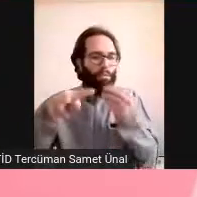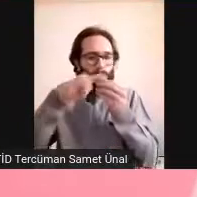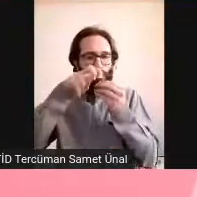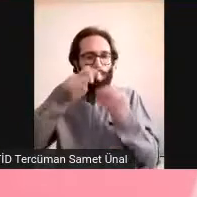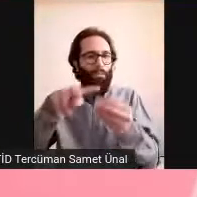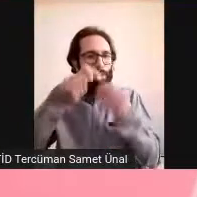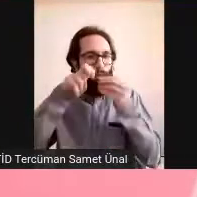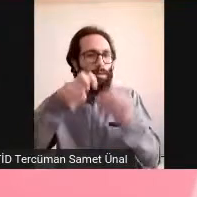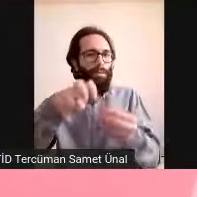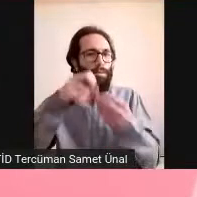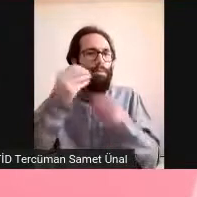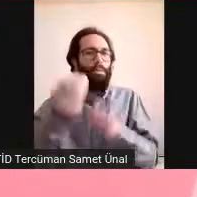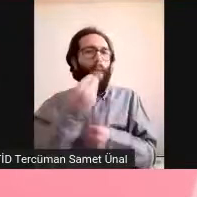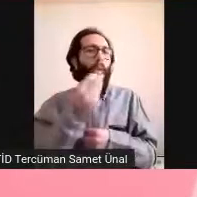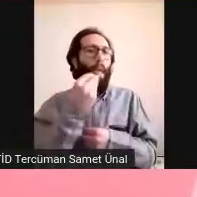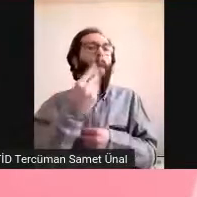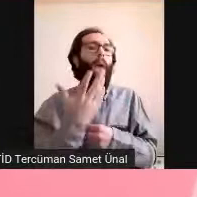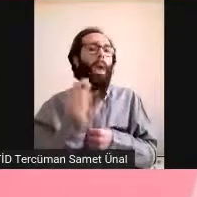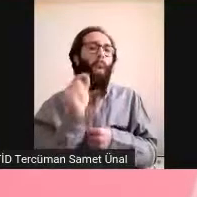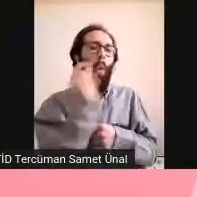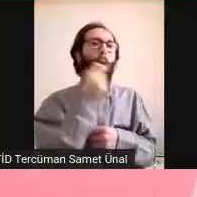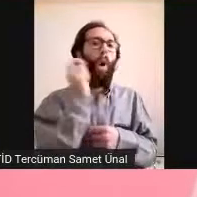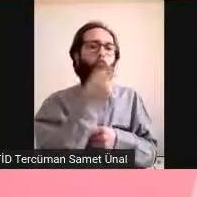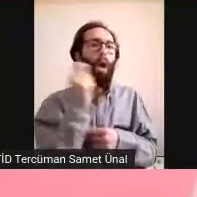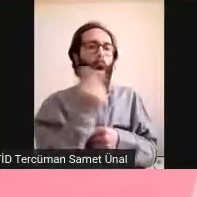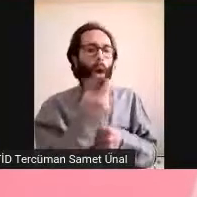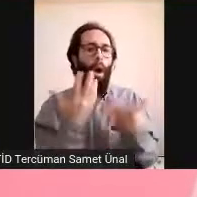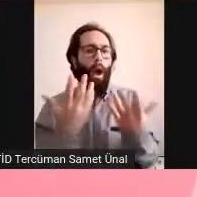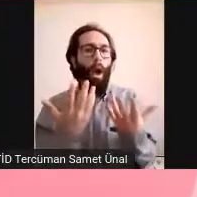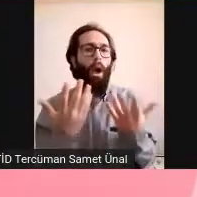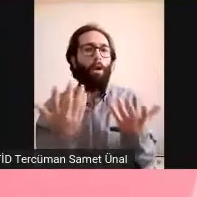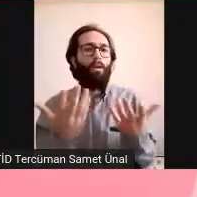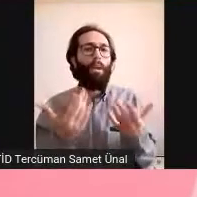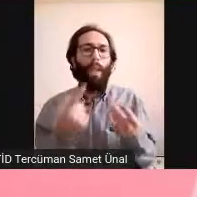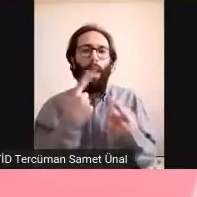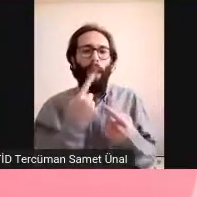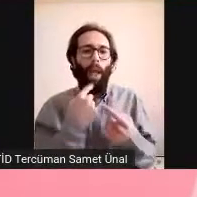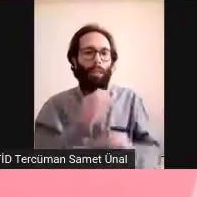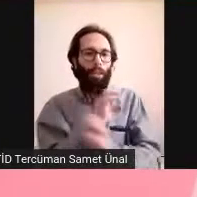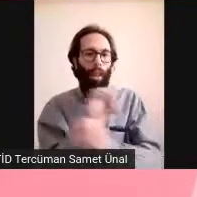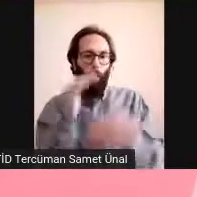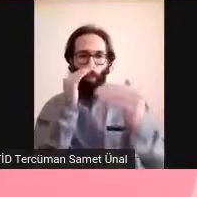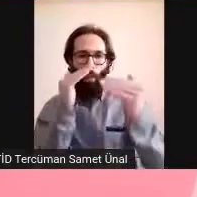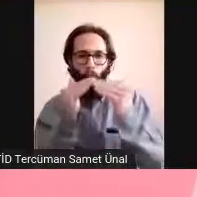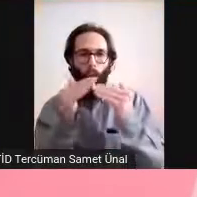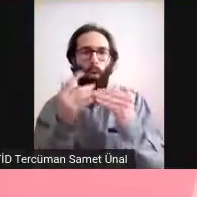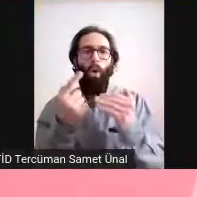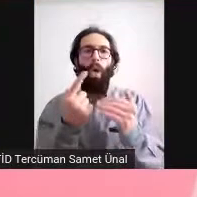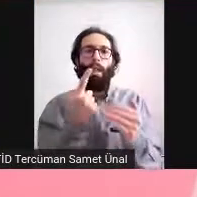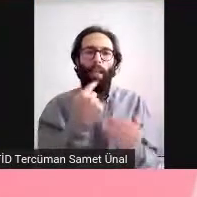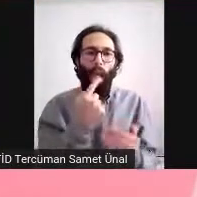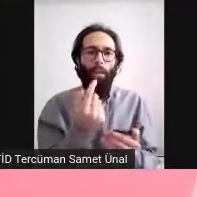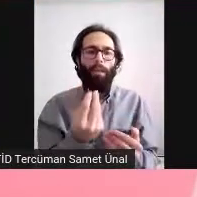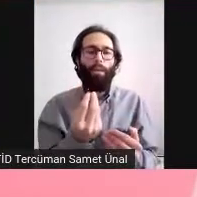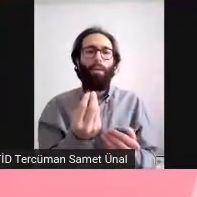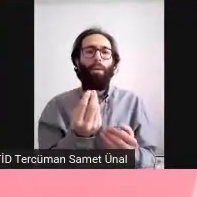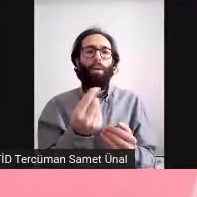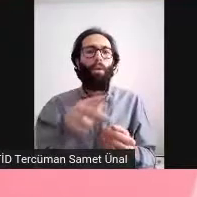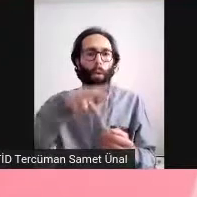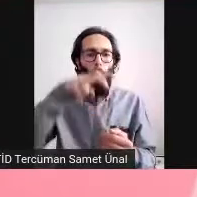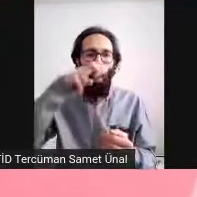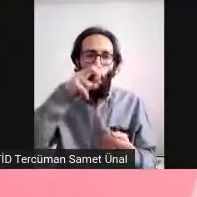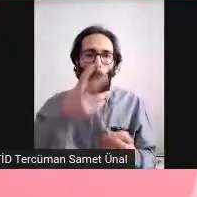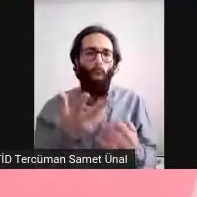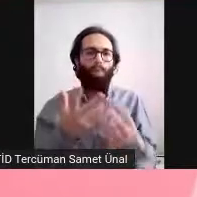baharatları kemestesis ile alıyorsun, koku normal kokuyu alıyorsun, tat da alıyorsun. Üçü birleşiyor dilden gelen reseptörler.